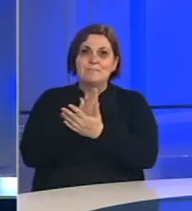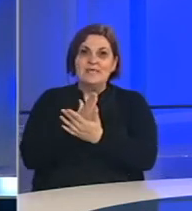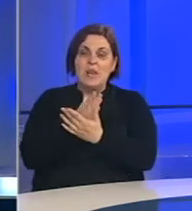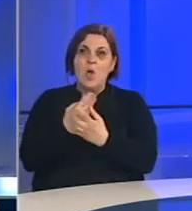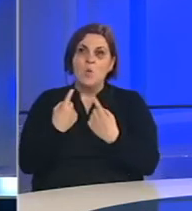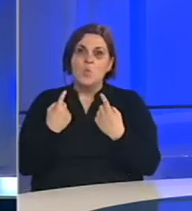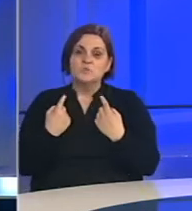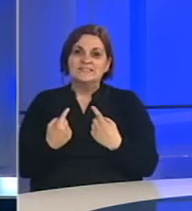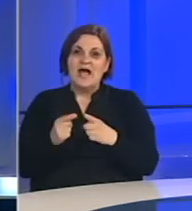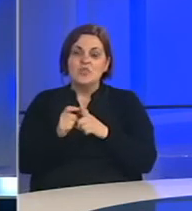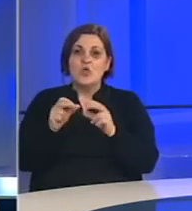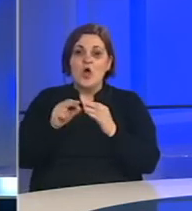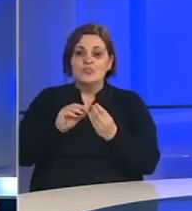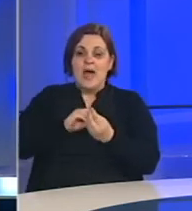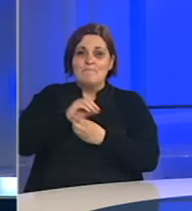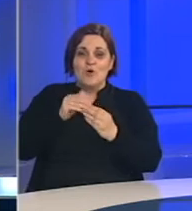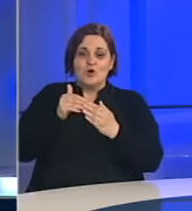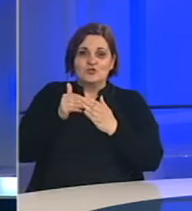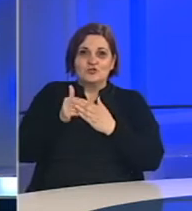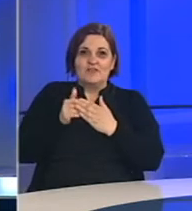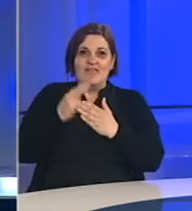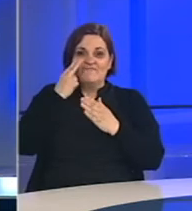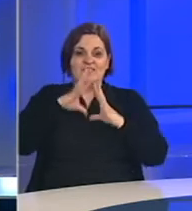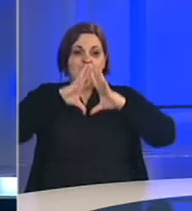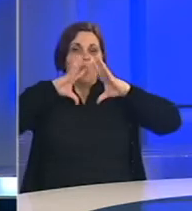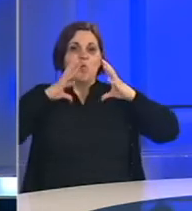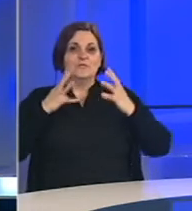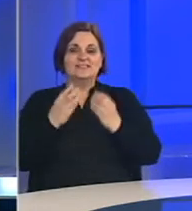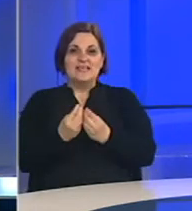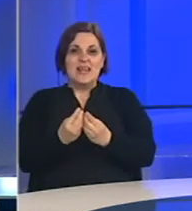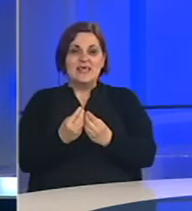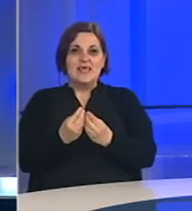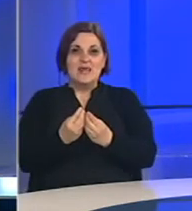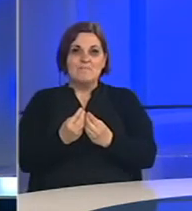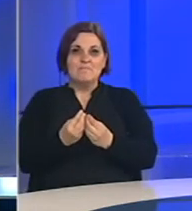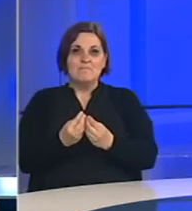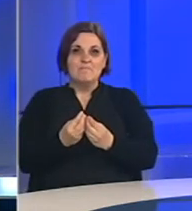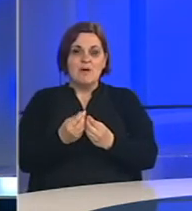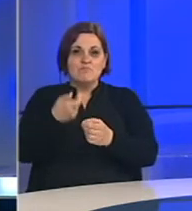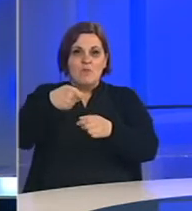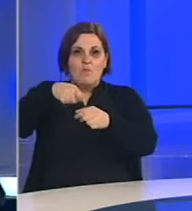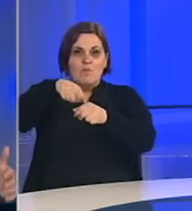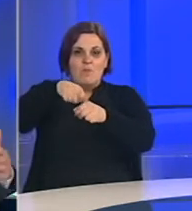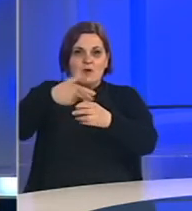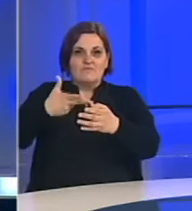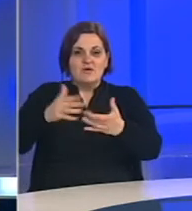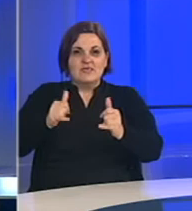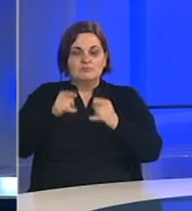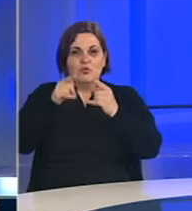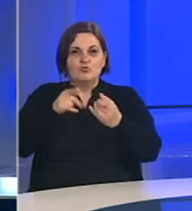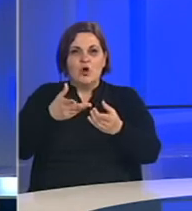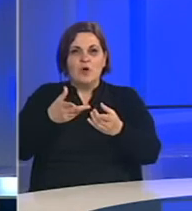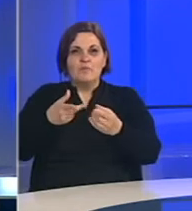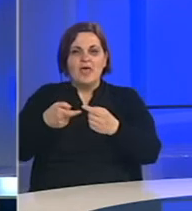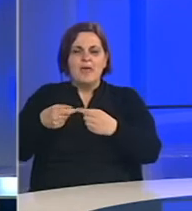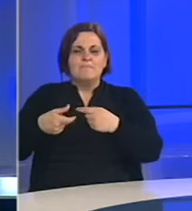stanju da porodične odnose gledano u cijelini podignu na jedan novi nivo? Odnosno, da li smo u tim porodičnim